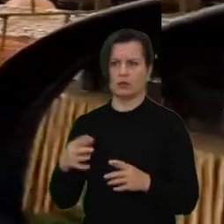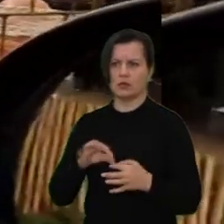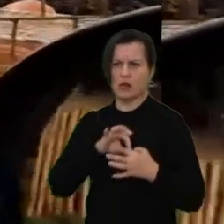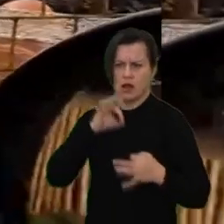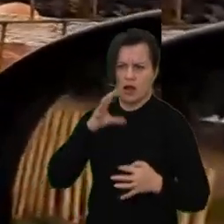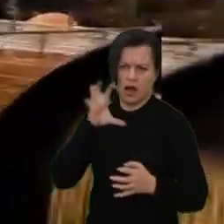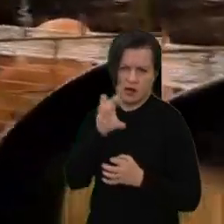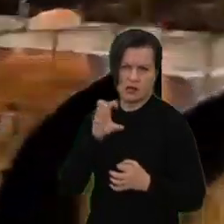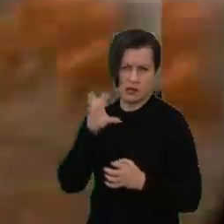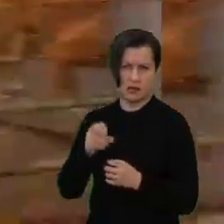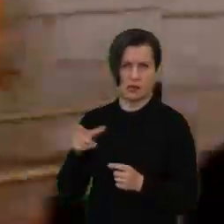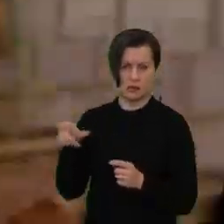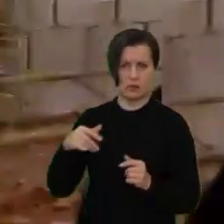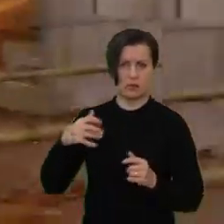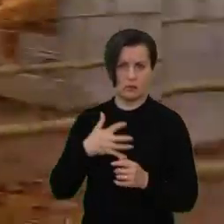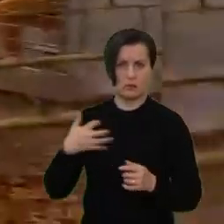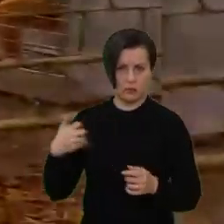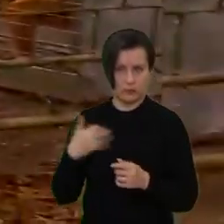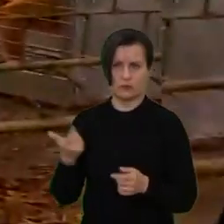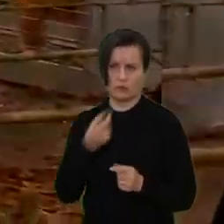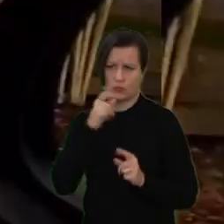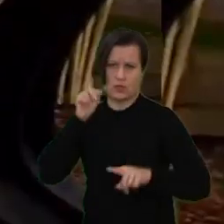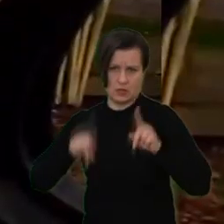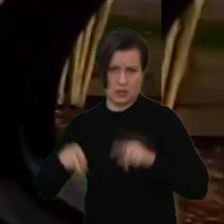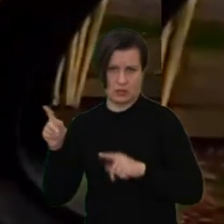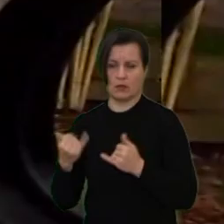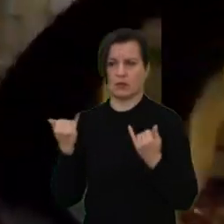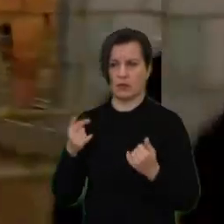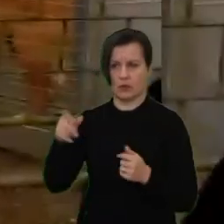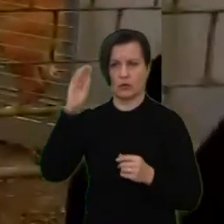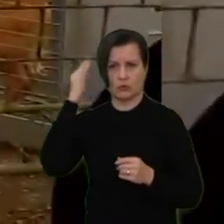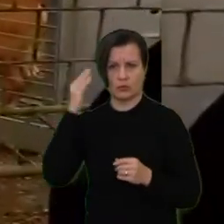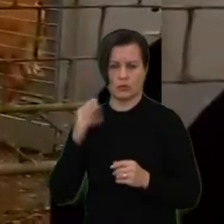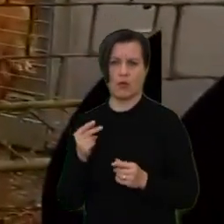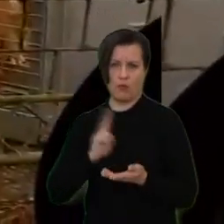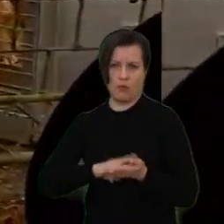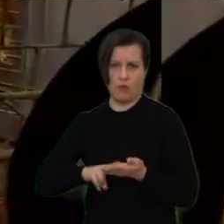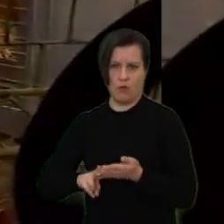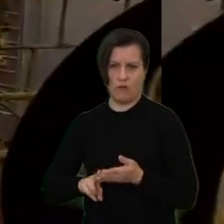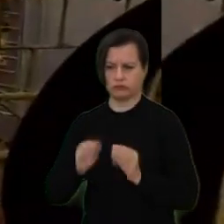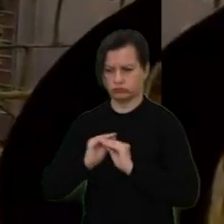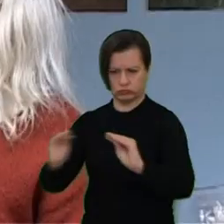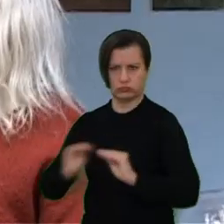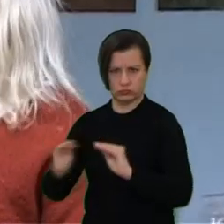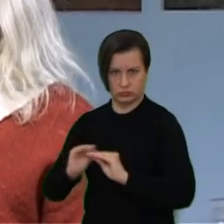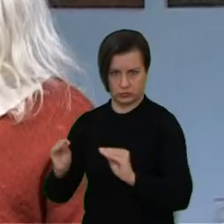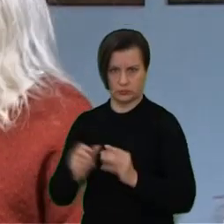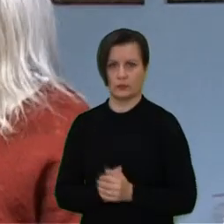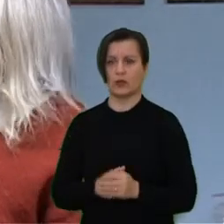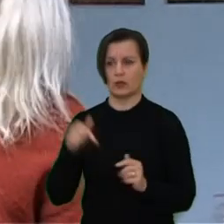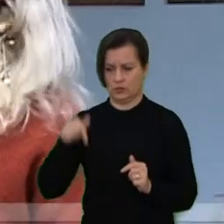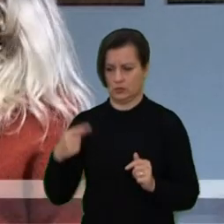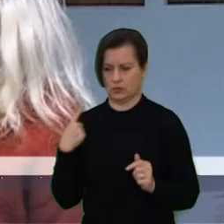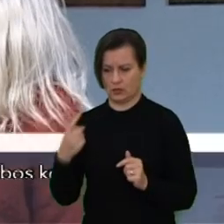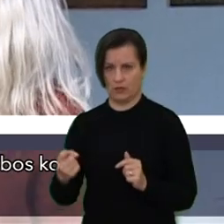agresyvių ir neprižiūrėtų gyvūnų pasitaiko retai. Todėl dabar jais rūpinasi profesionalus dresuotojas. Šio